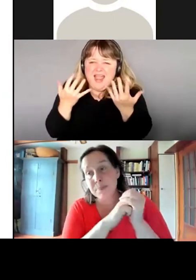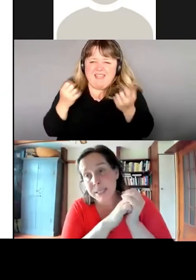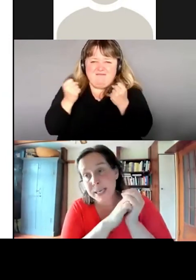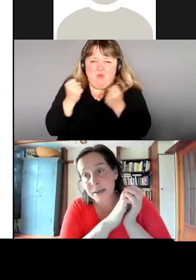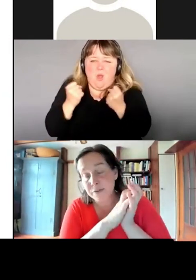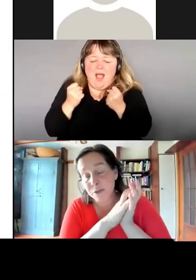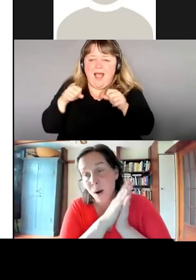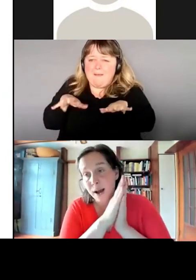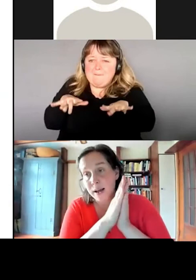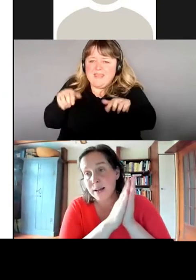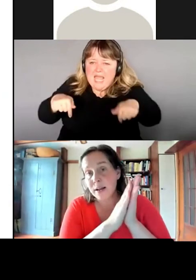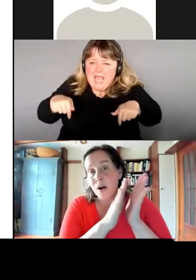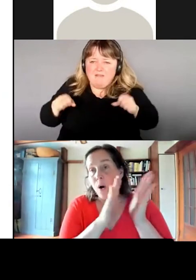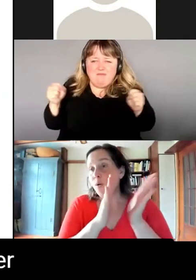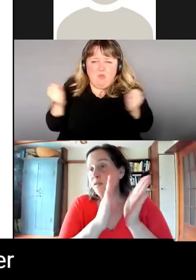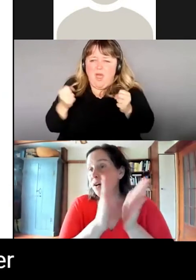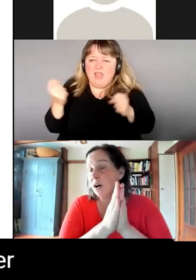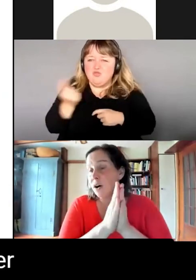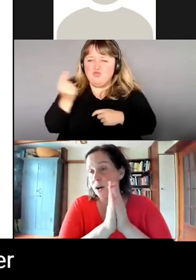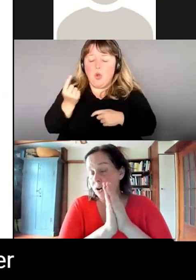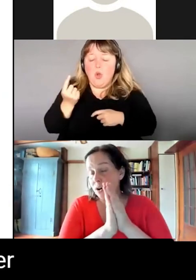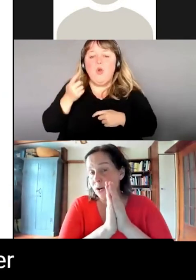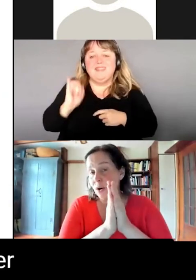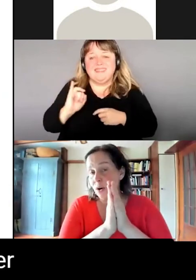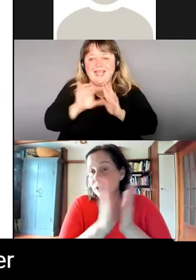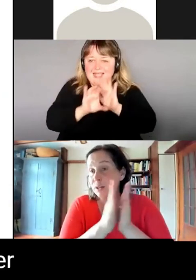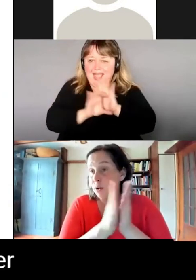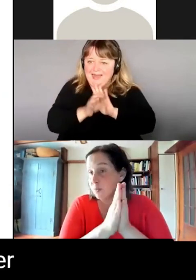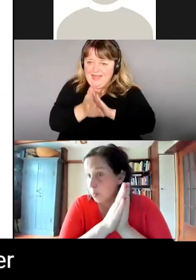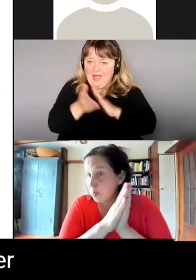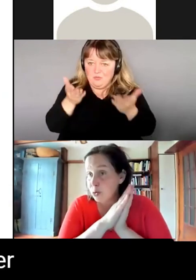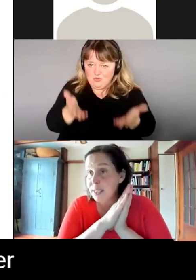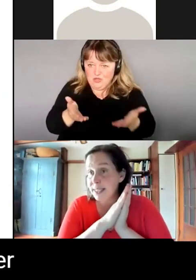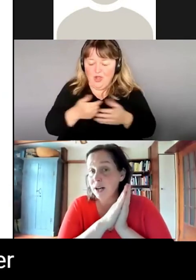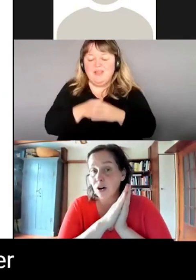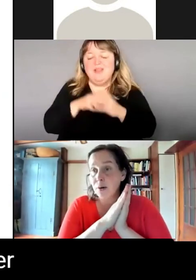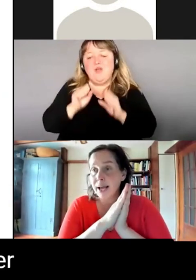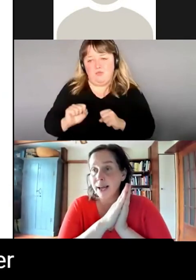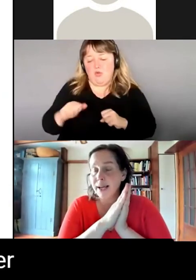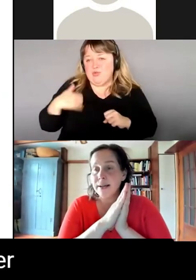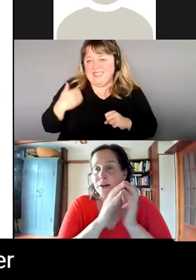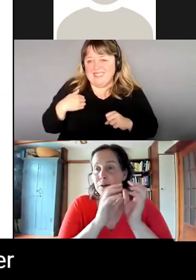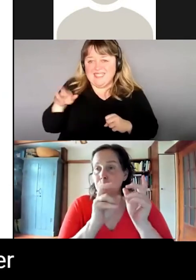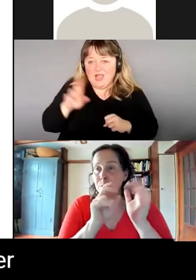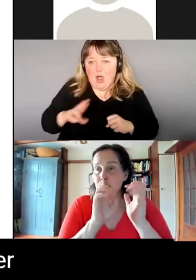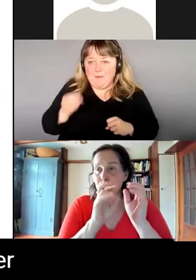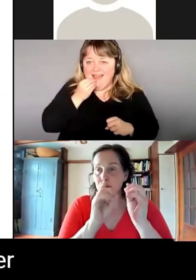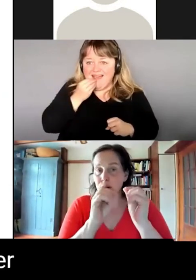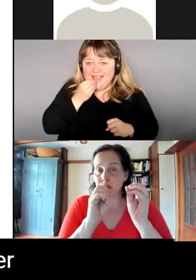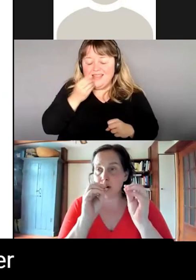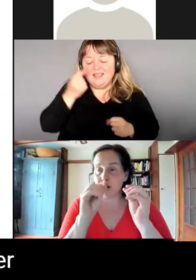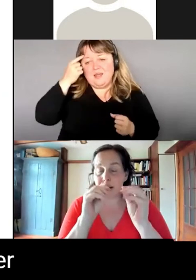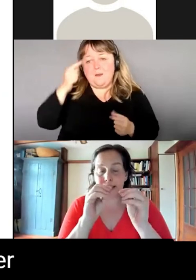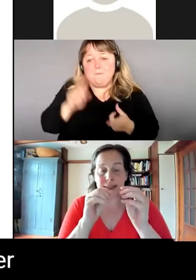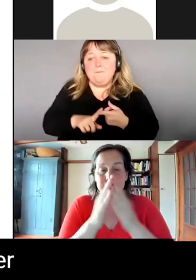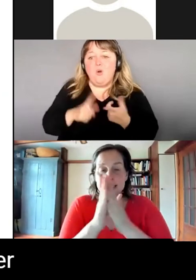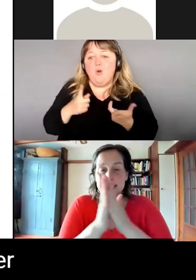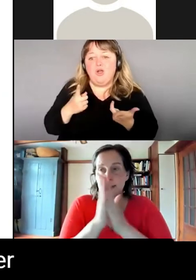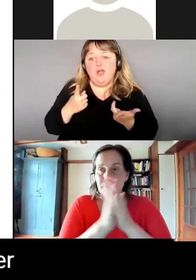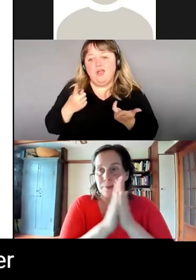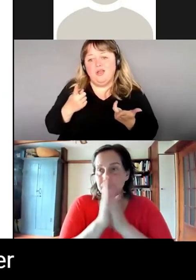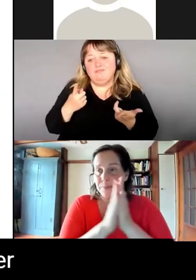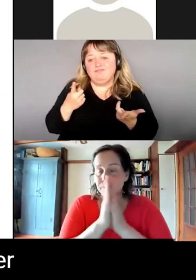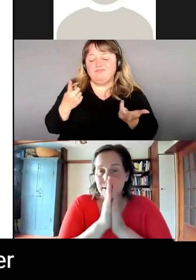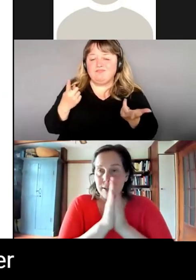même les pieds froides, on va, on peut utiliser le romarin pour augmenter